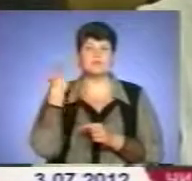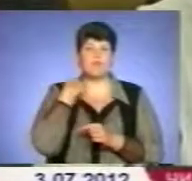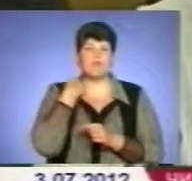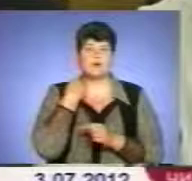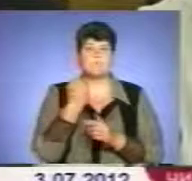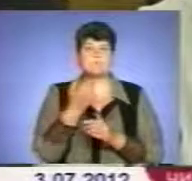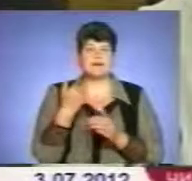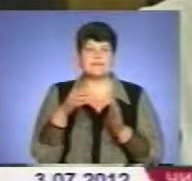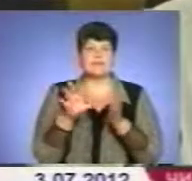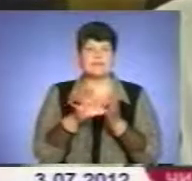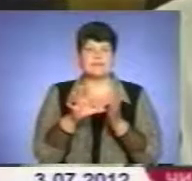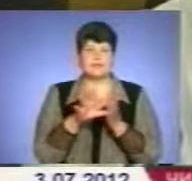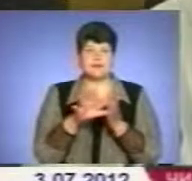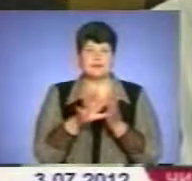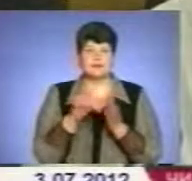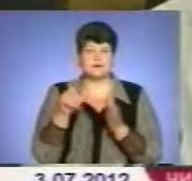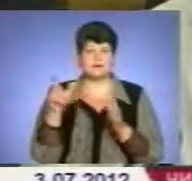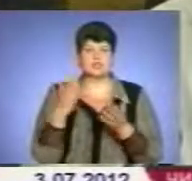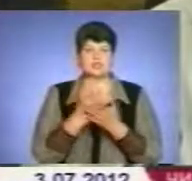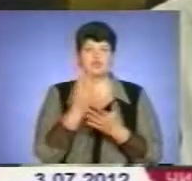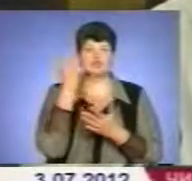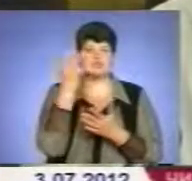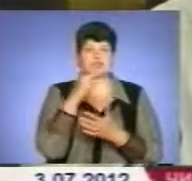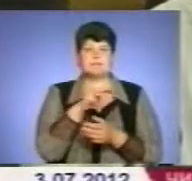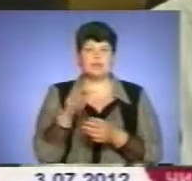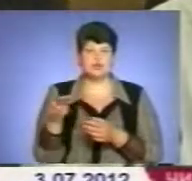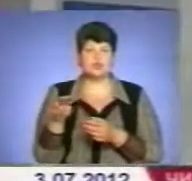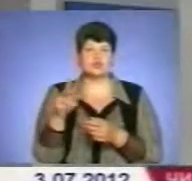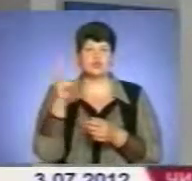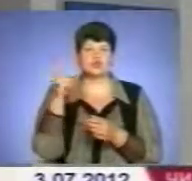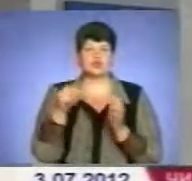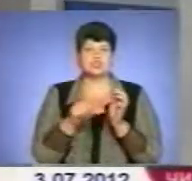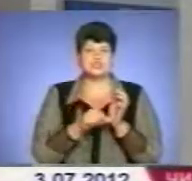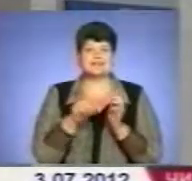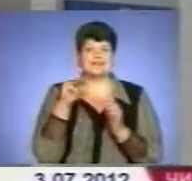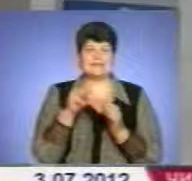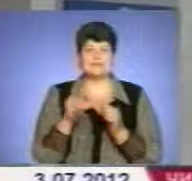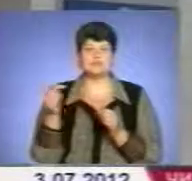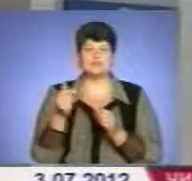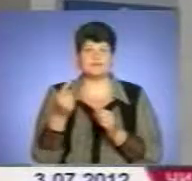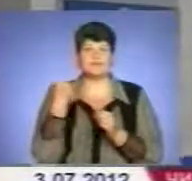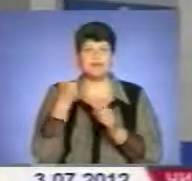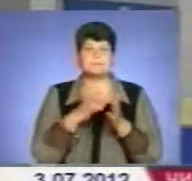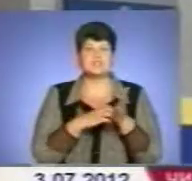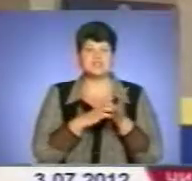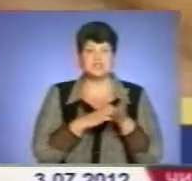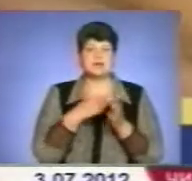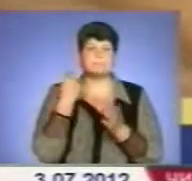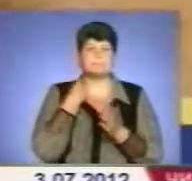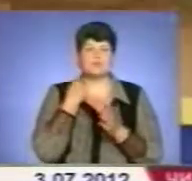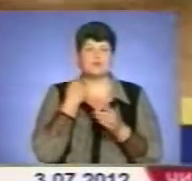енергопостачальною компанією становить 4 мільйони 106 тисяч гривень. У нієї з причин заборгованості водоканалу за